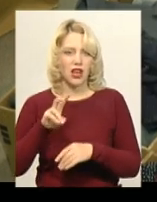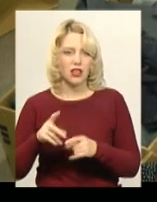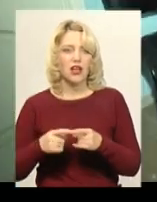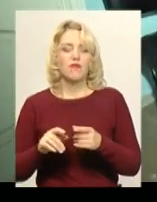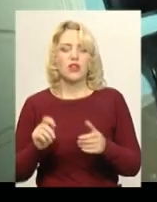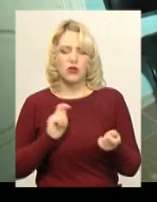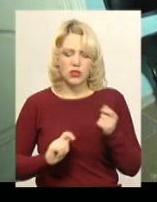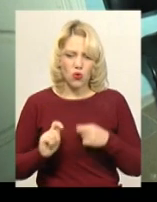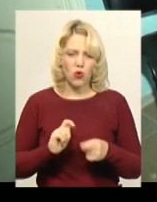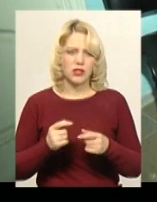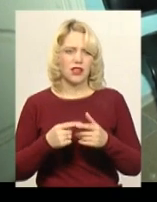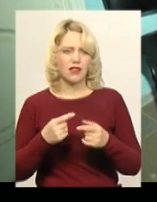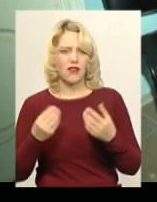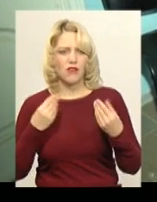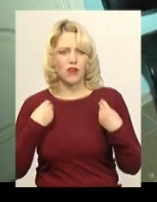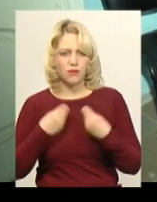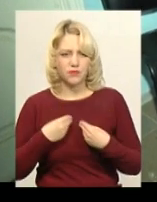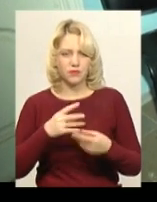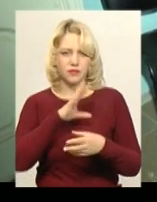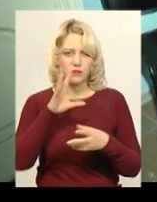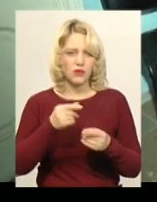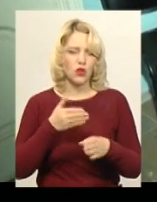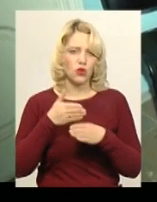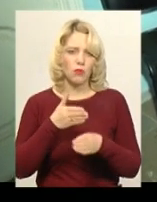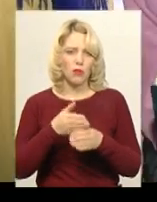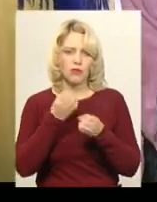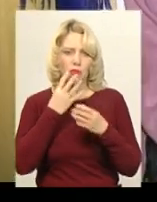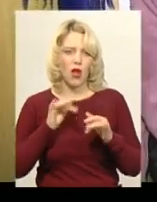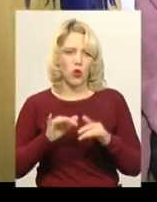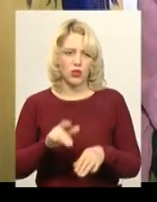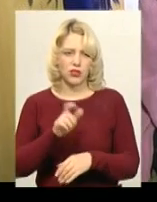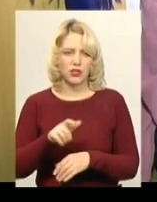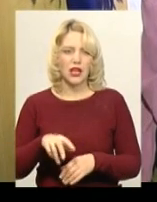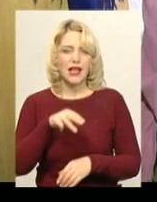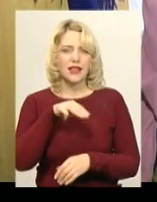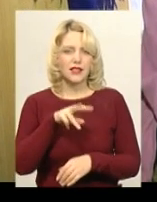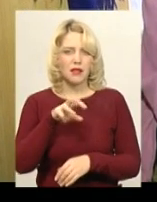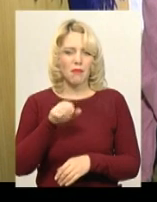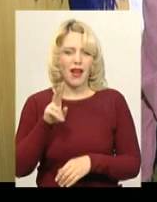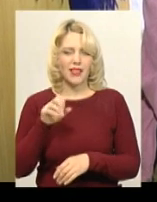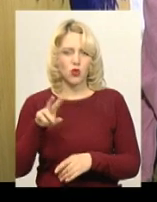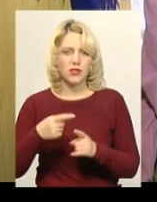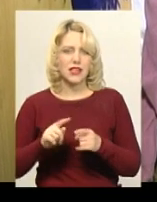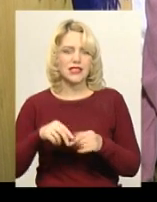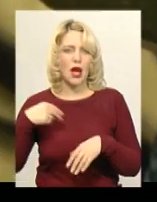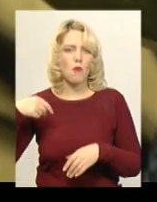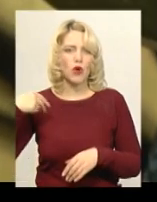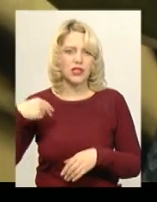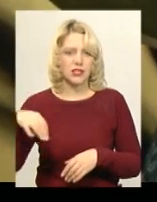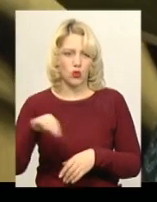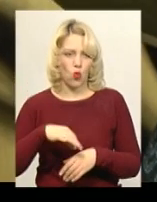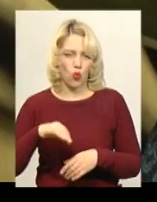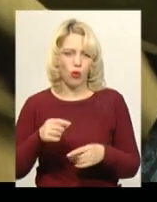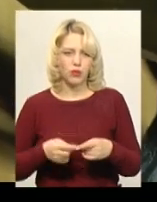Одягом, взуттям постільною білизною та продуктами харчування допомагають благодійники. Тетяна Македонська, родом із Запорізької області. В Центрі соціальної